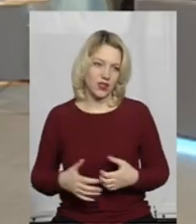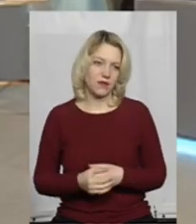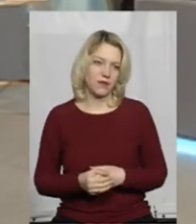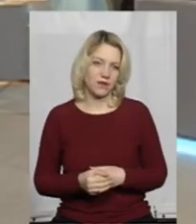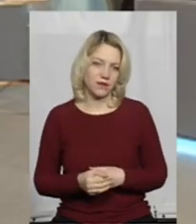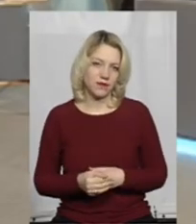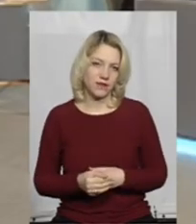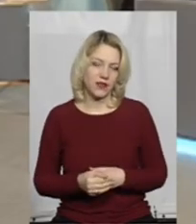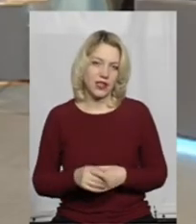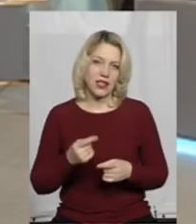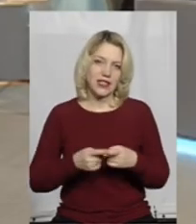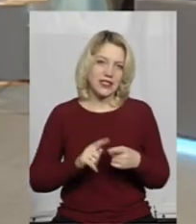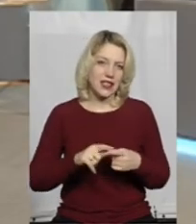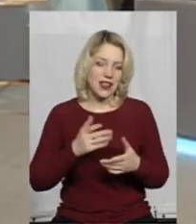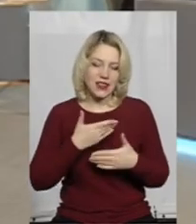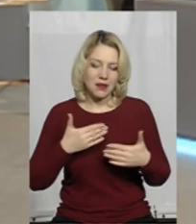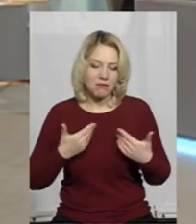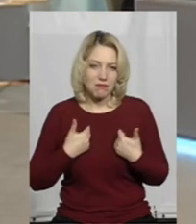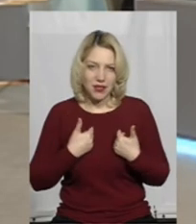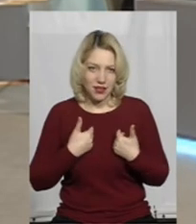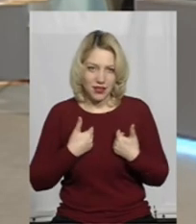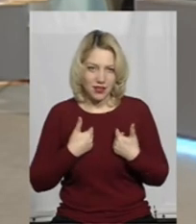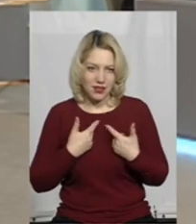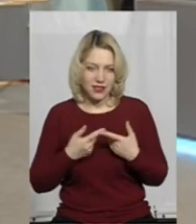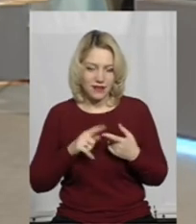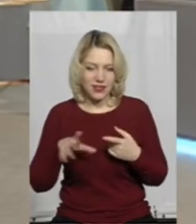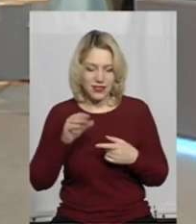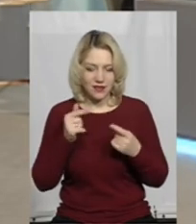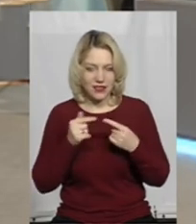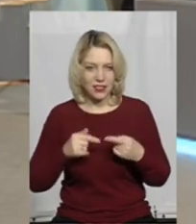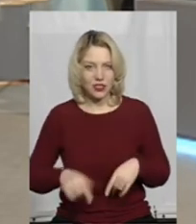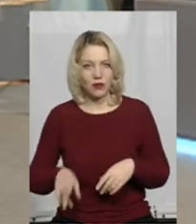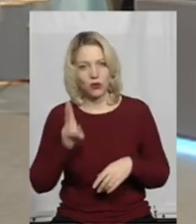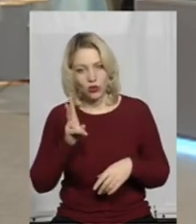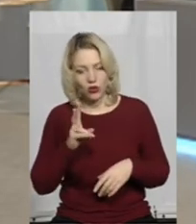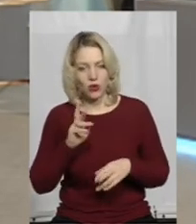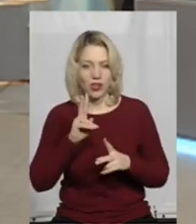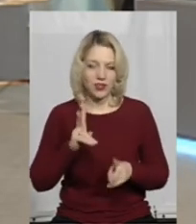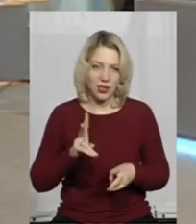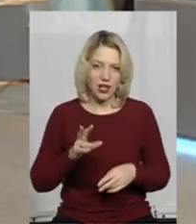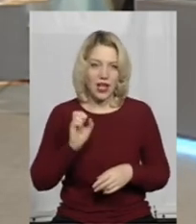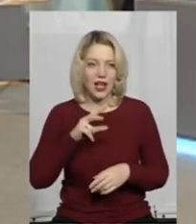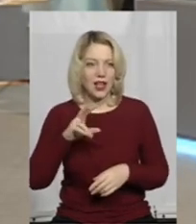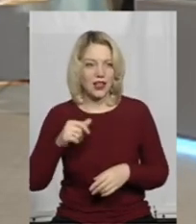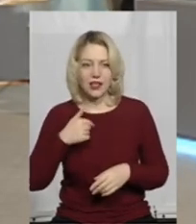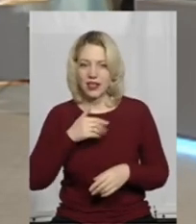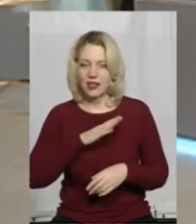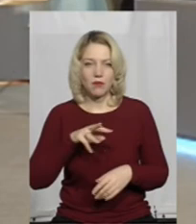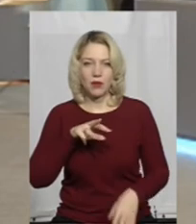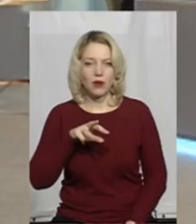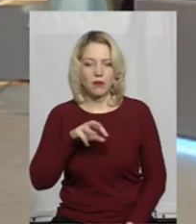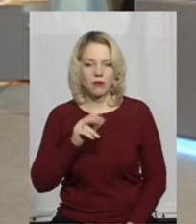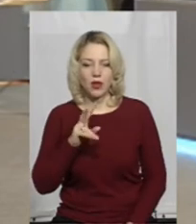це, якби, не ми це все визначаємо, хто, як, але я не про Миколу